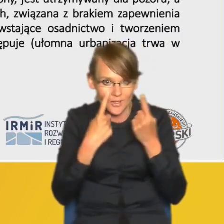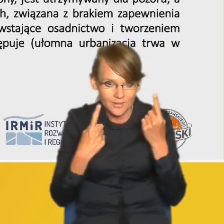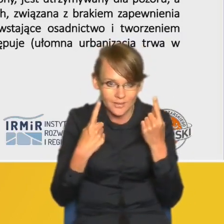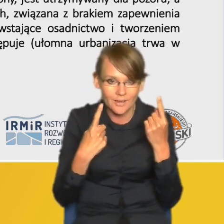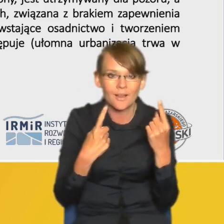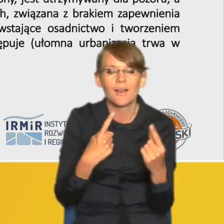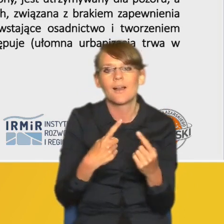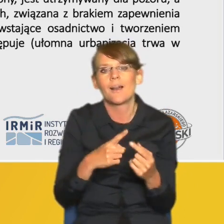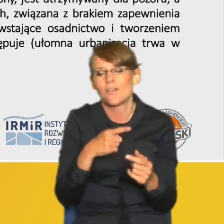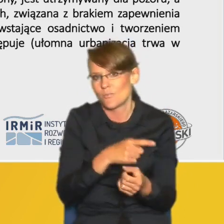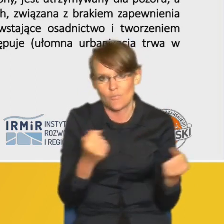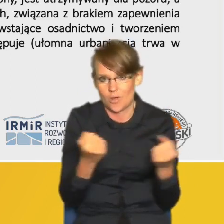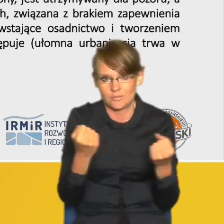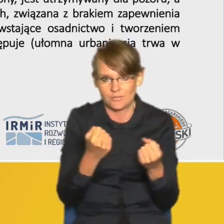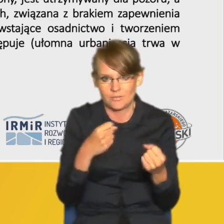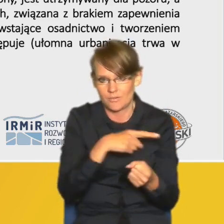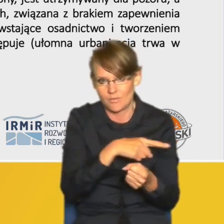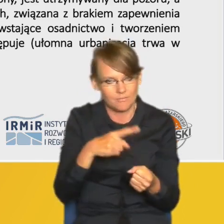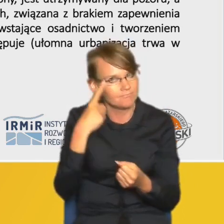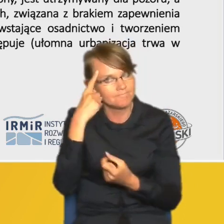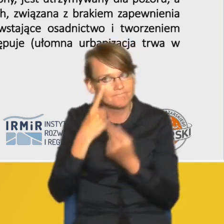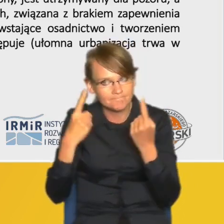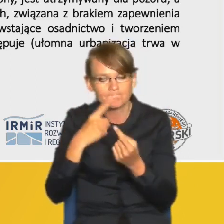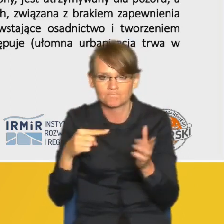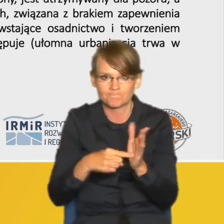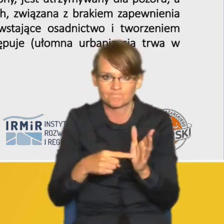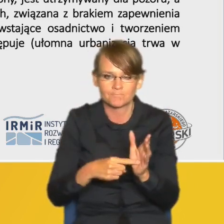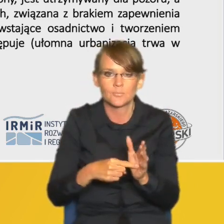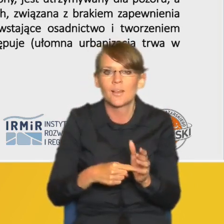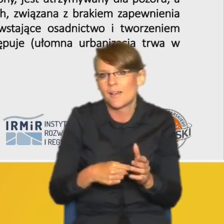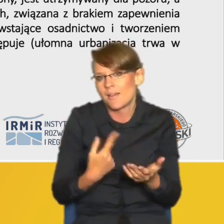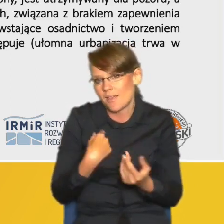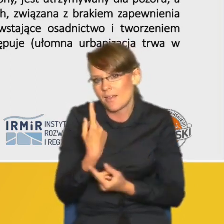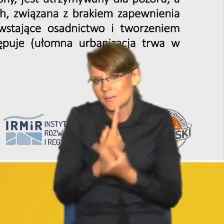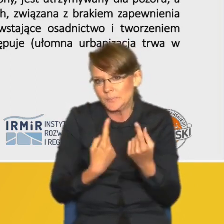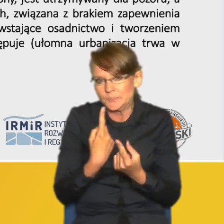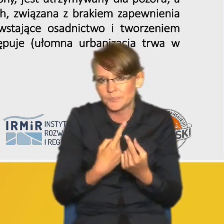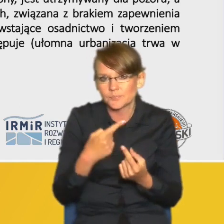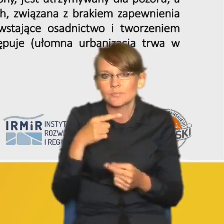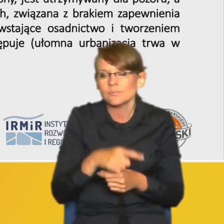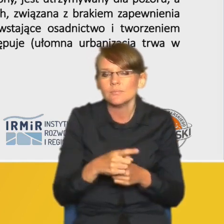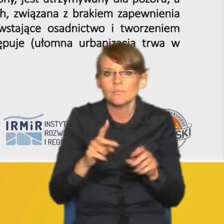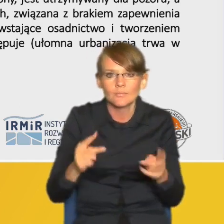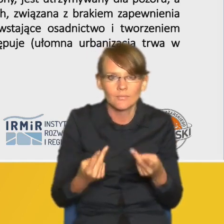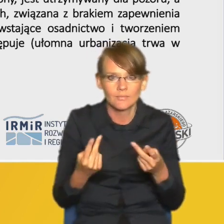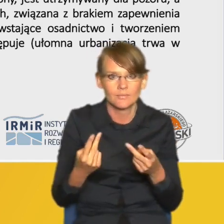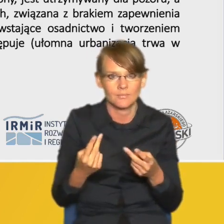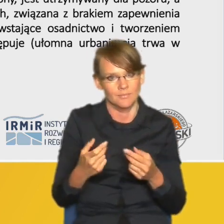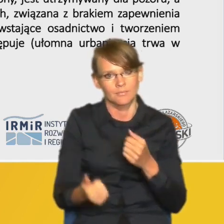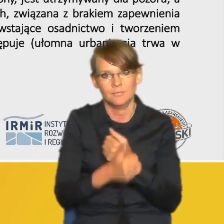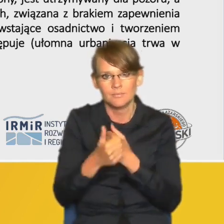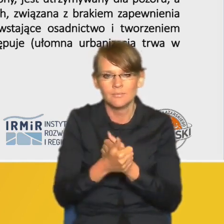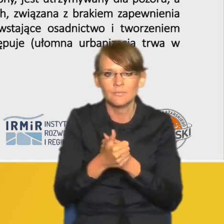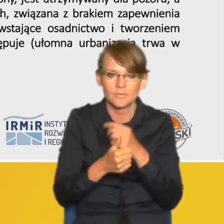przekonaniem bardzo silnym i w moim przekonaniu jest efektem tak naprawdę niezrealizowanej nigdy reformy